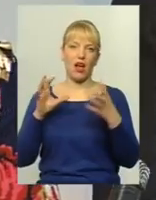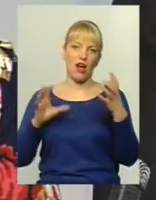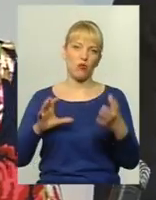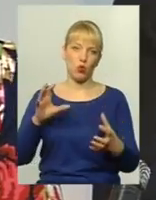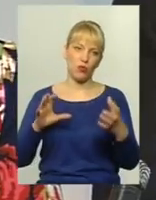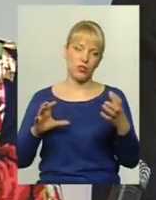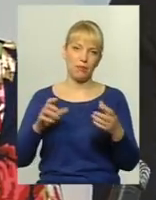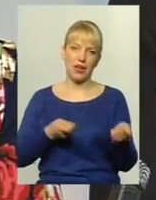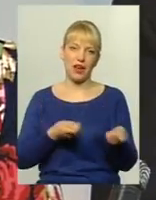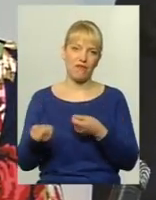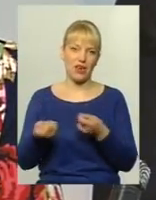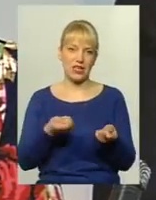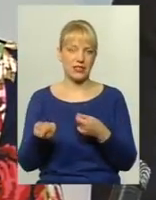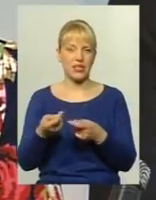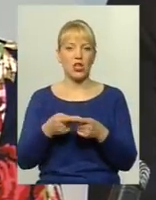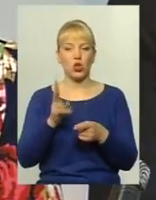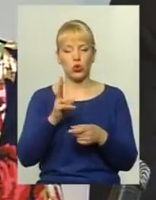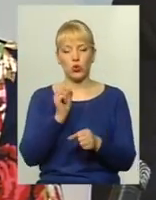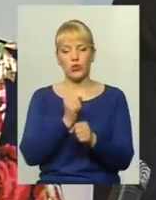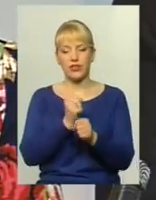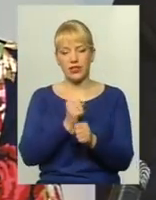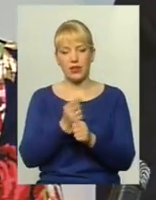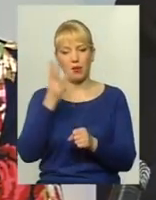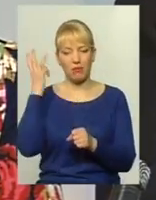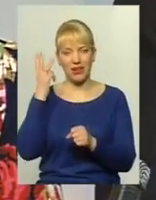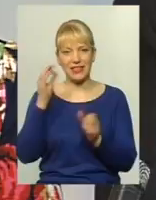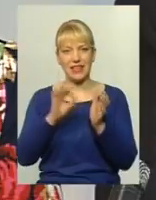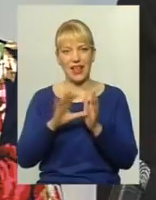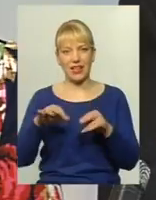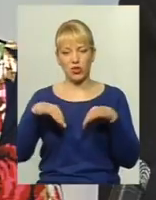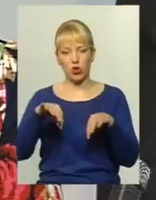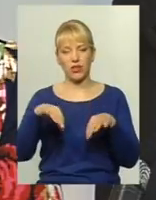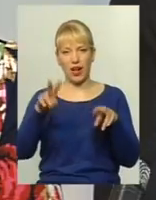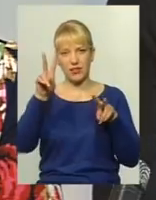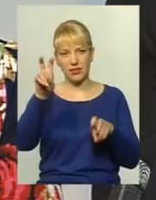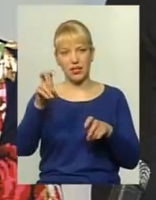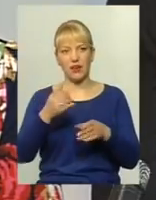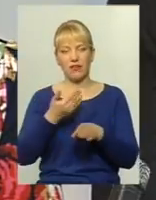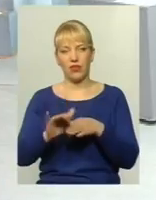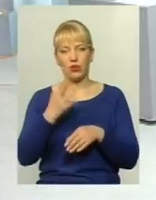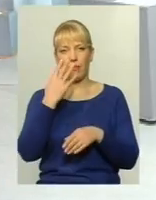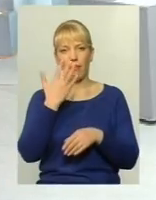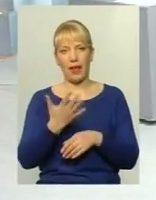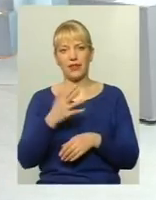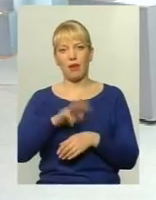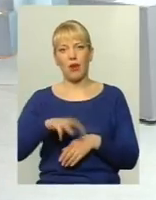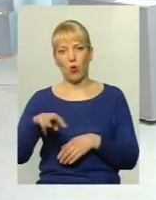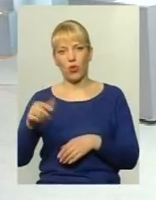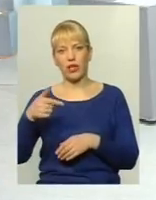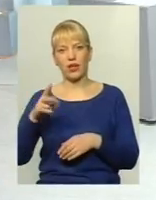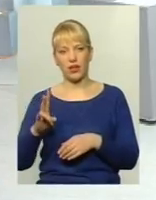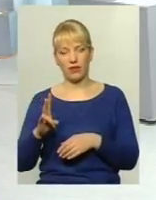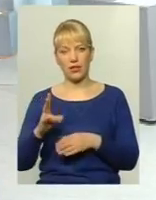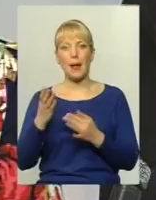які, до речі, також здійснює і Хмельницька комунальна підприємство «Електротранс», виділено на рік 5 млн грн. на автобусні перевезення